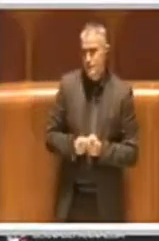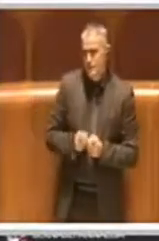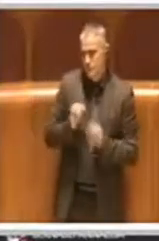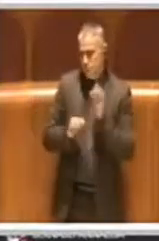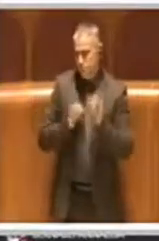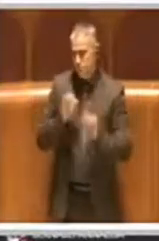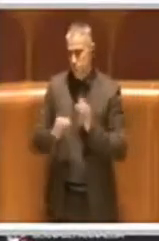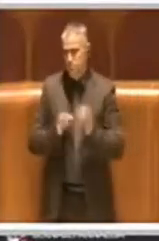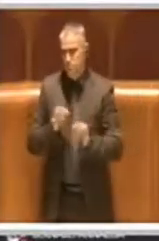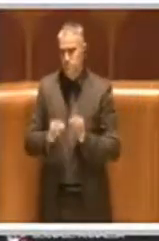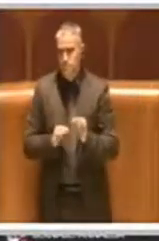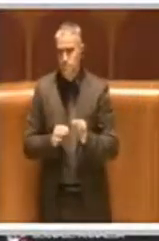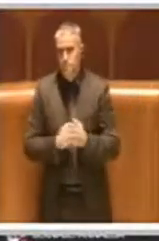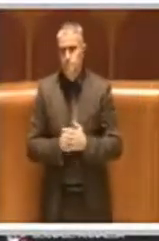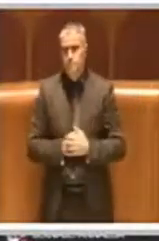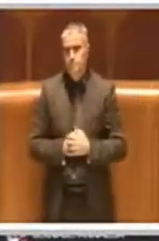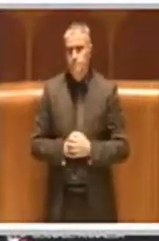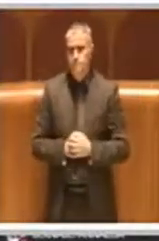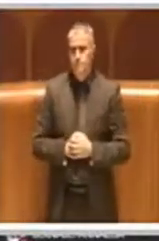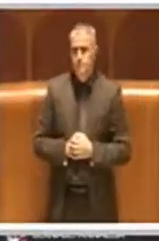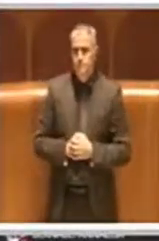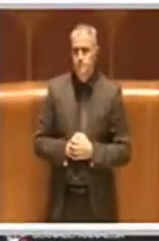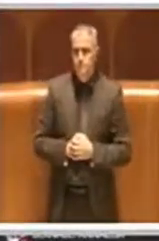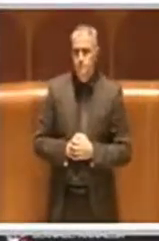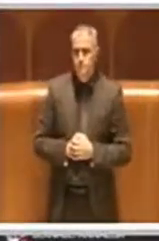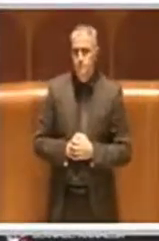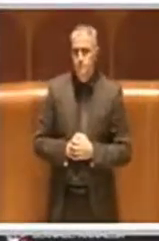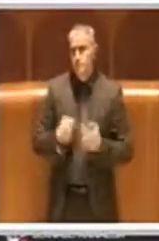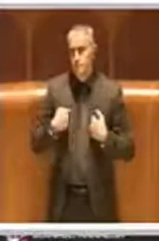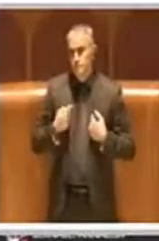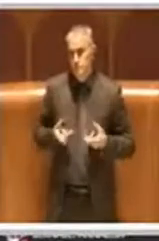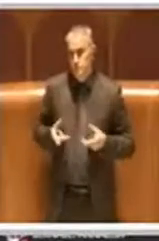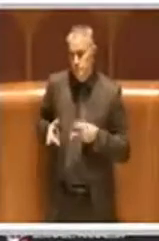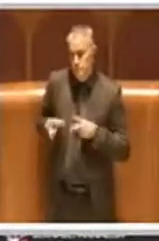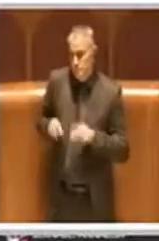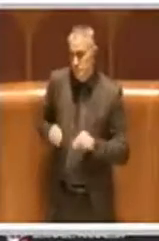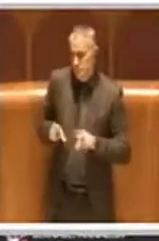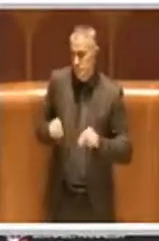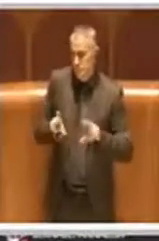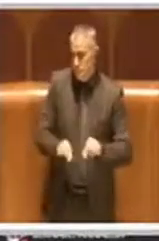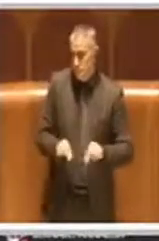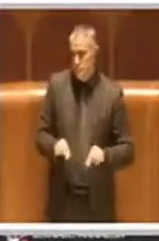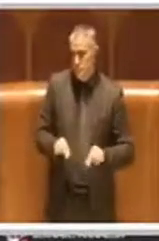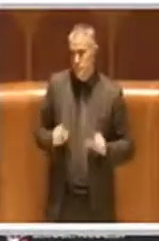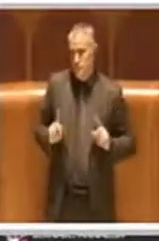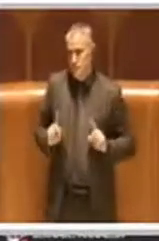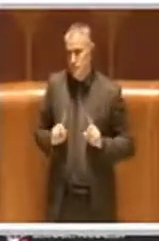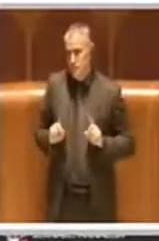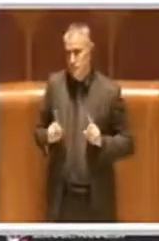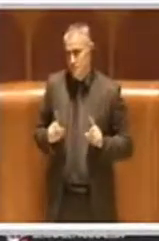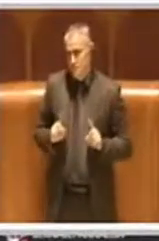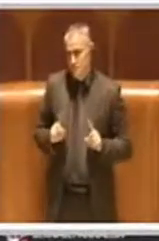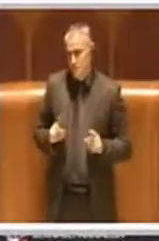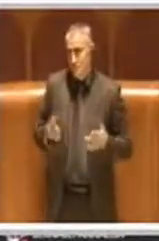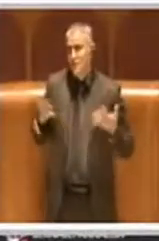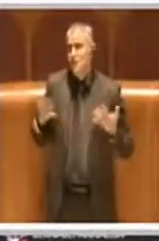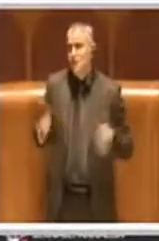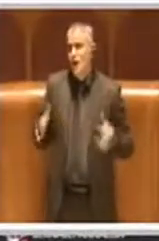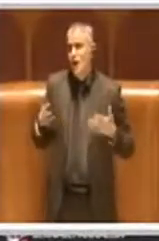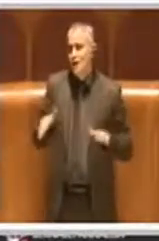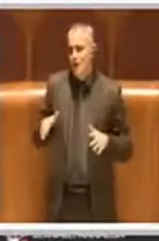non ripetere ciò che hanno detto chiaramente i